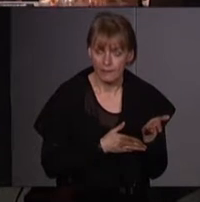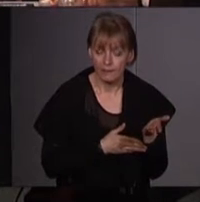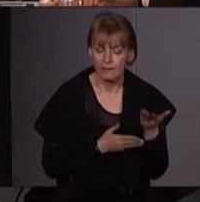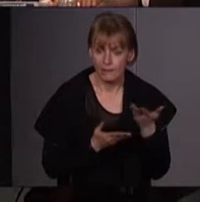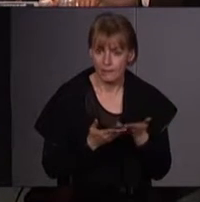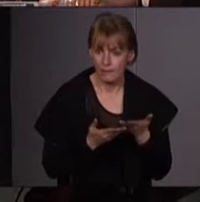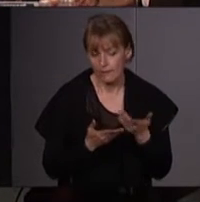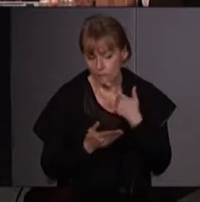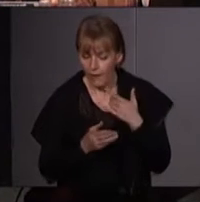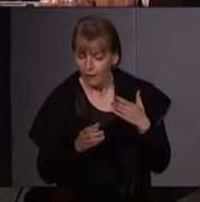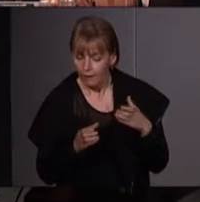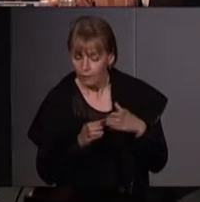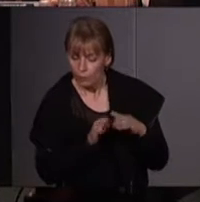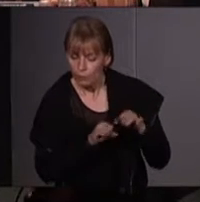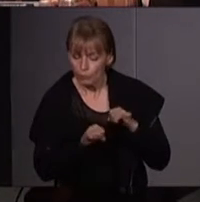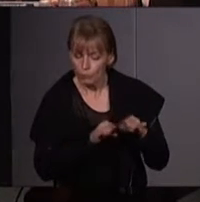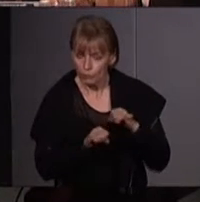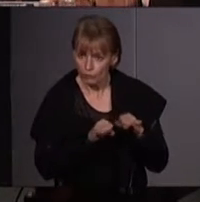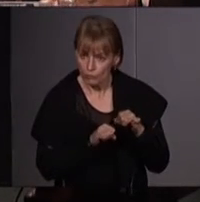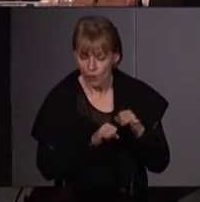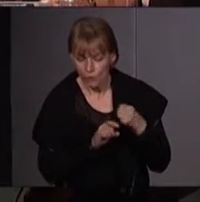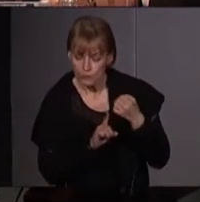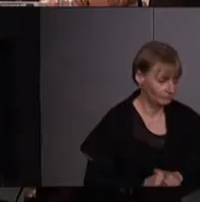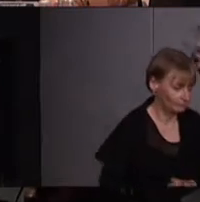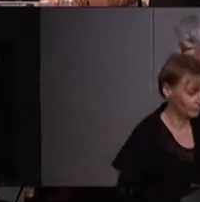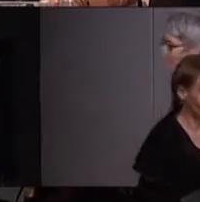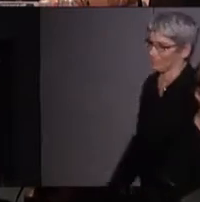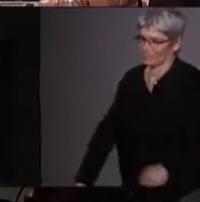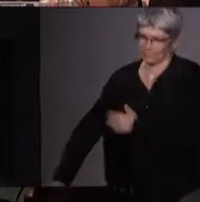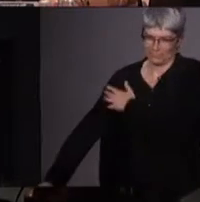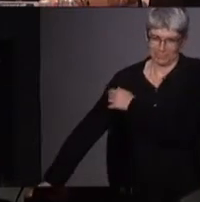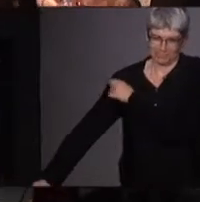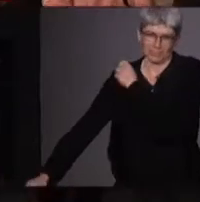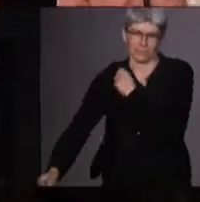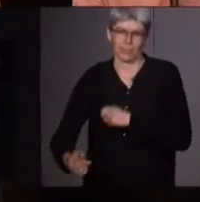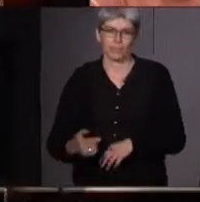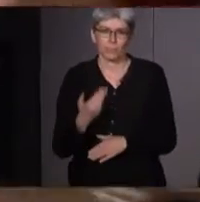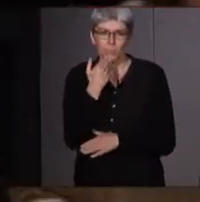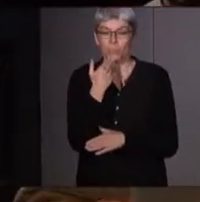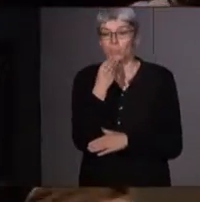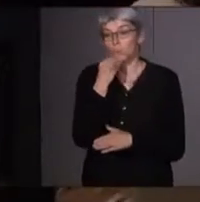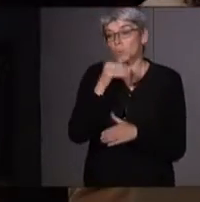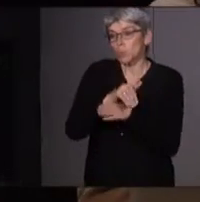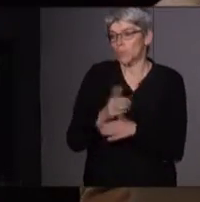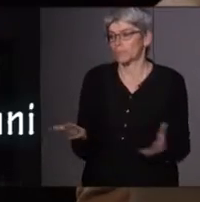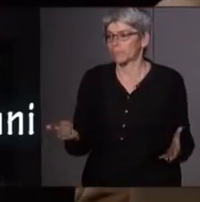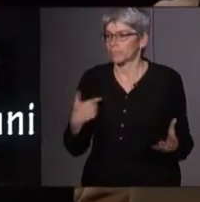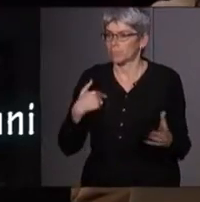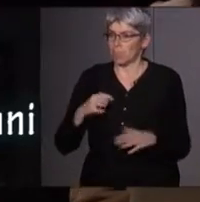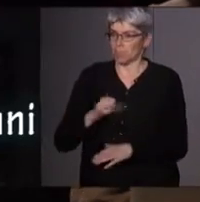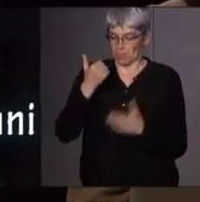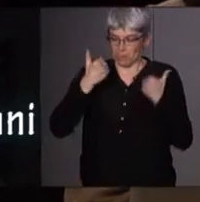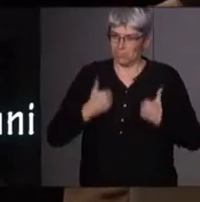réception de ces mouvements écoféministes. Alors moi, bonsoir, tout d'abord.